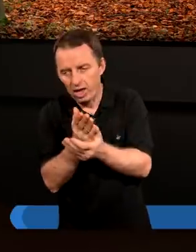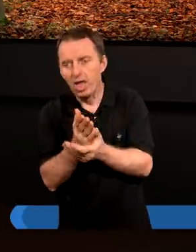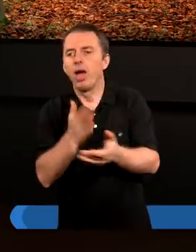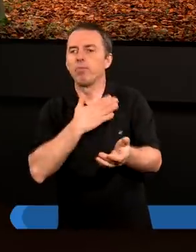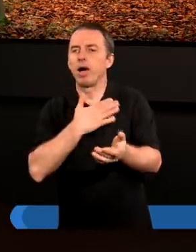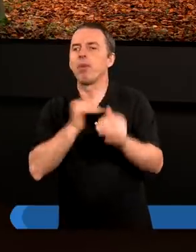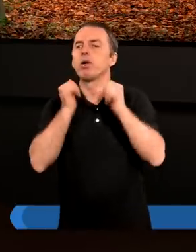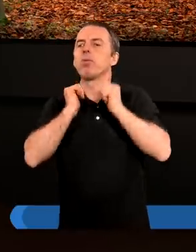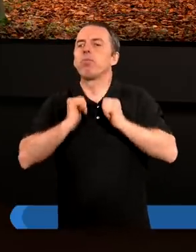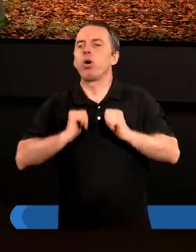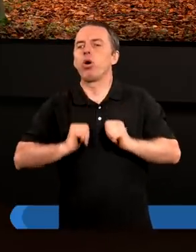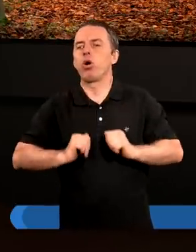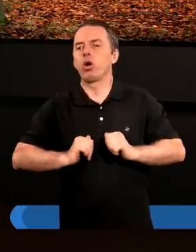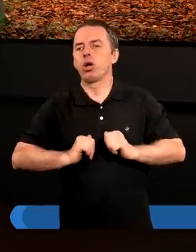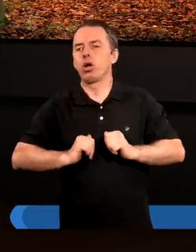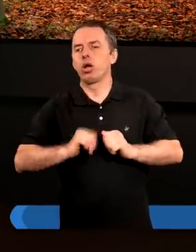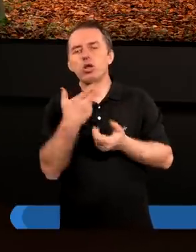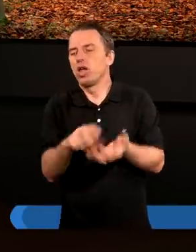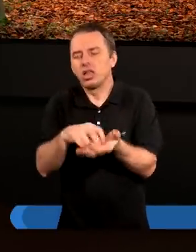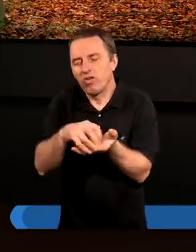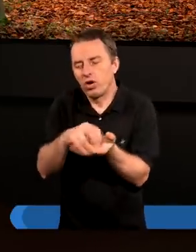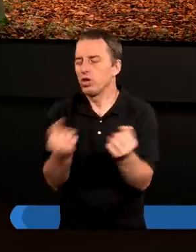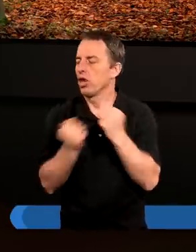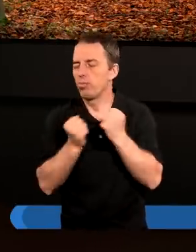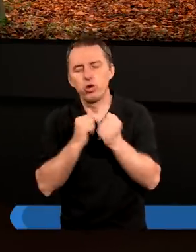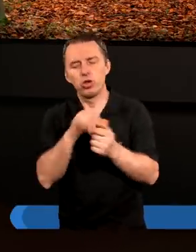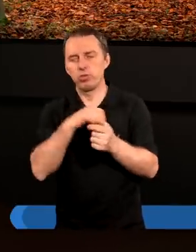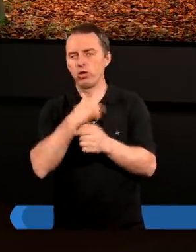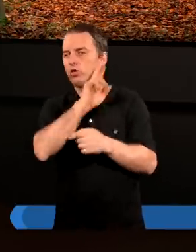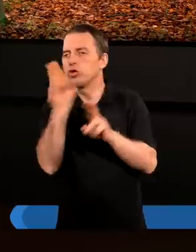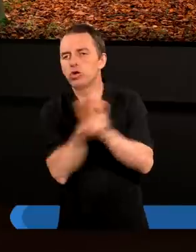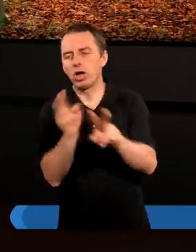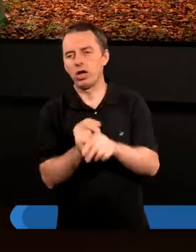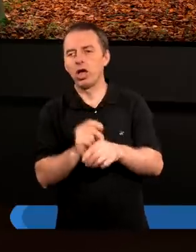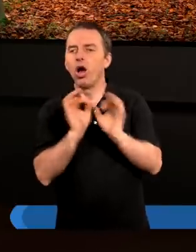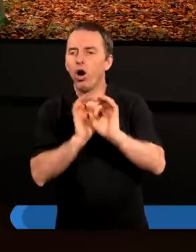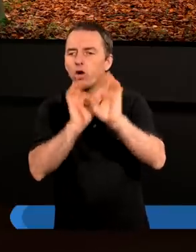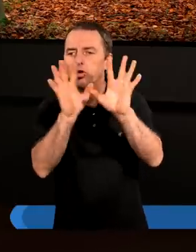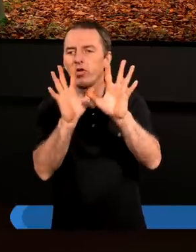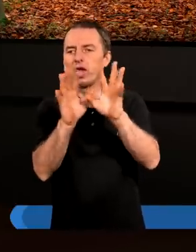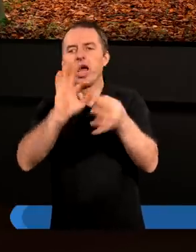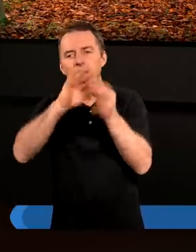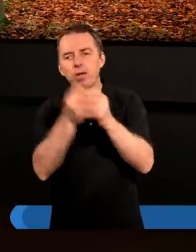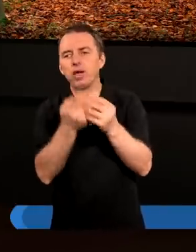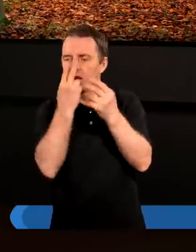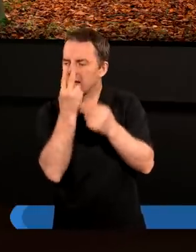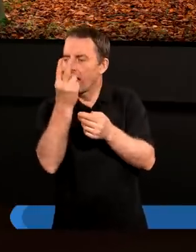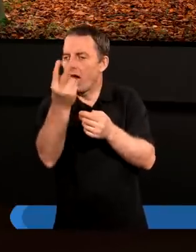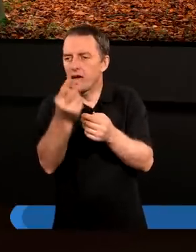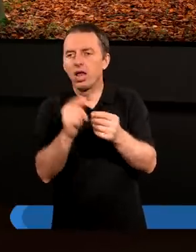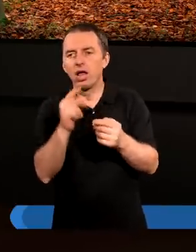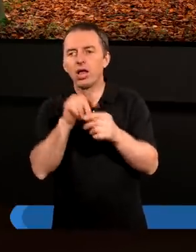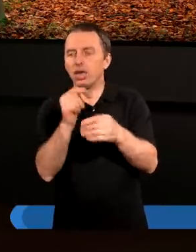mamy pokój. Nie tworzymy się, nie boimy się niczego. Oczywiście, gdybyśmy zajrzeć,